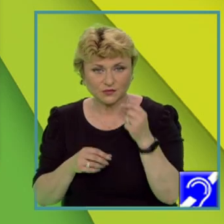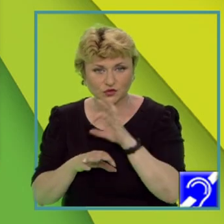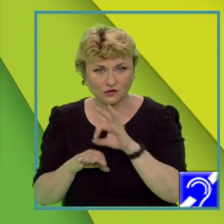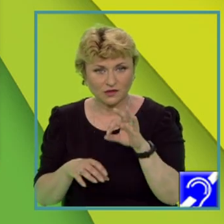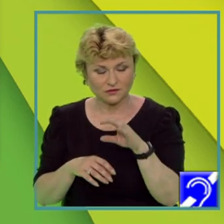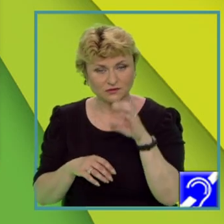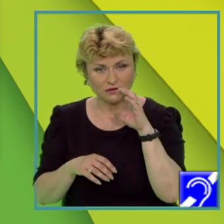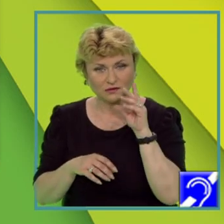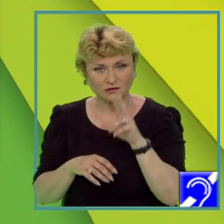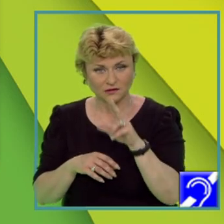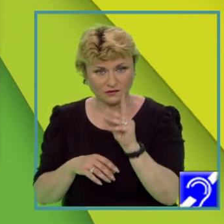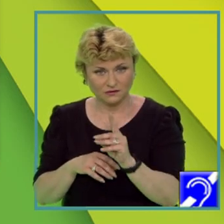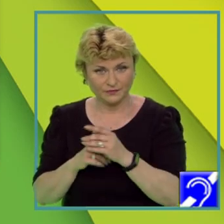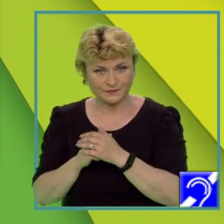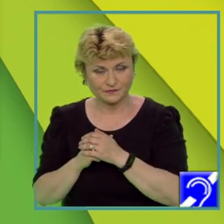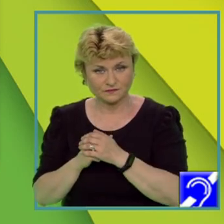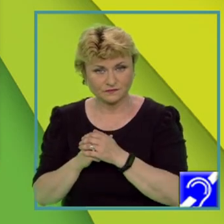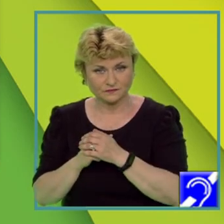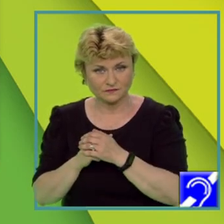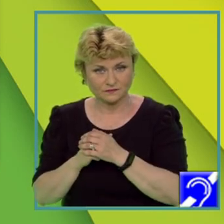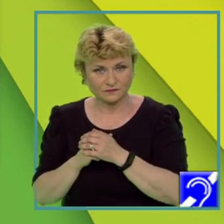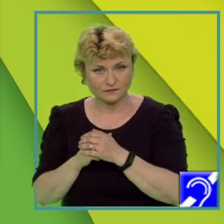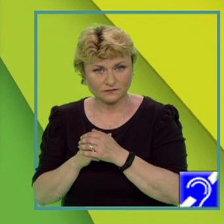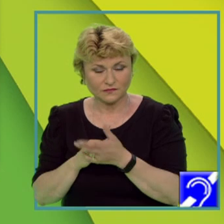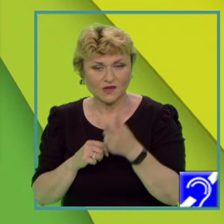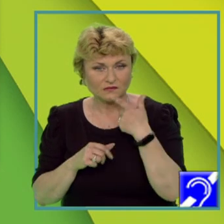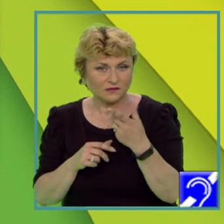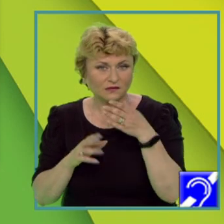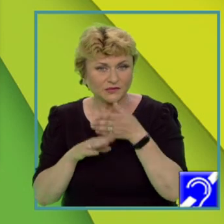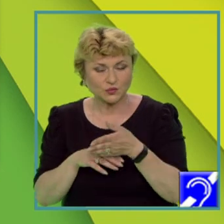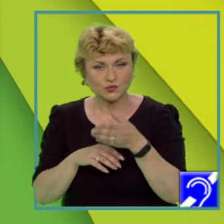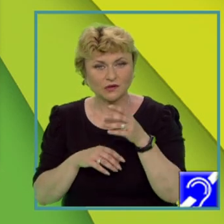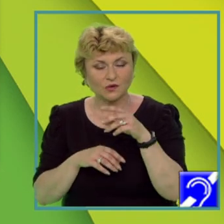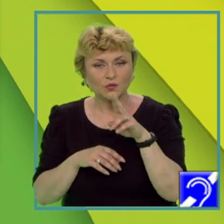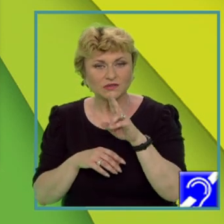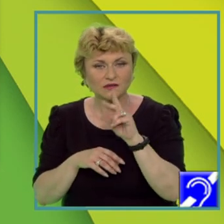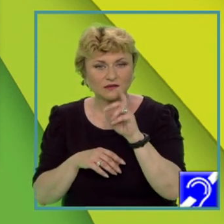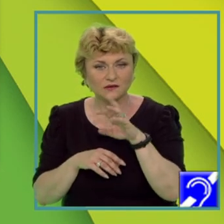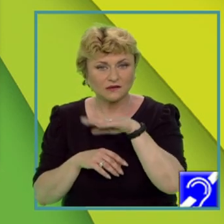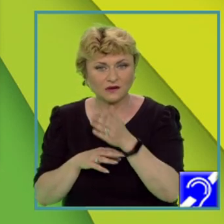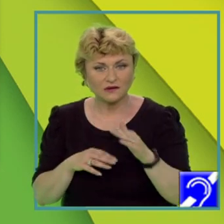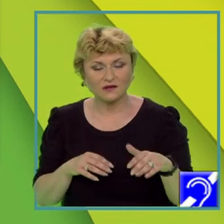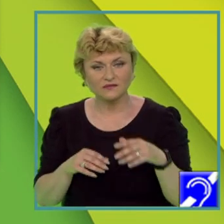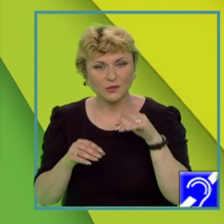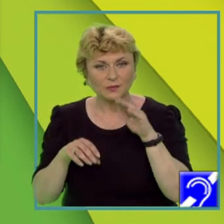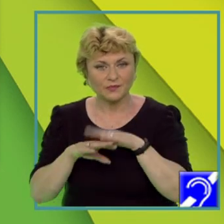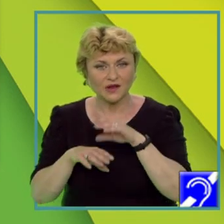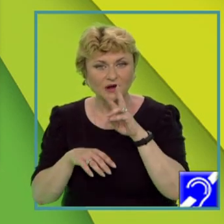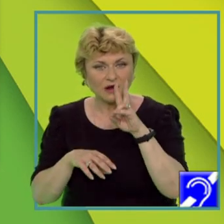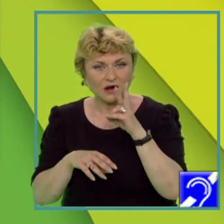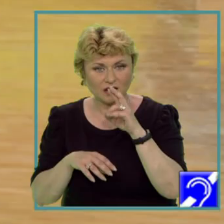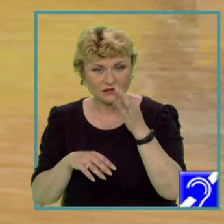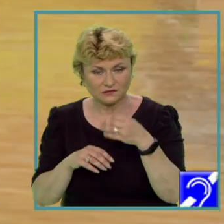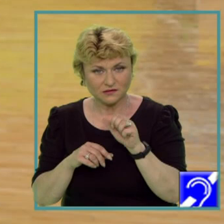4. Influențe climatice oceanice pătrund în unitatea de relief marcată pe hartă cu. Ne amintim de la lecția